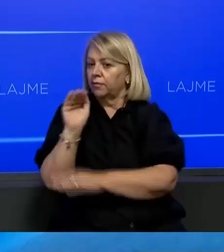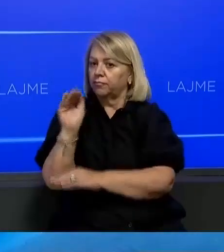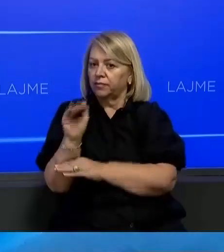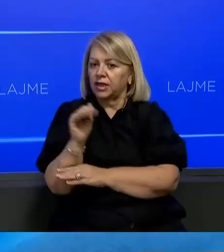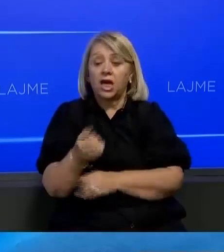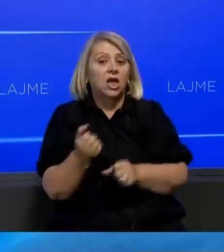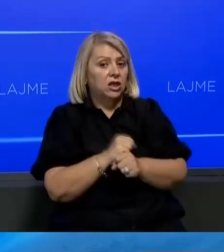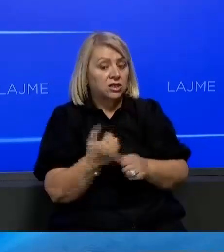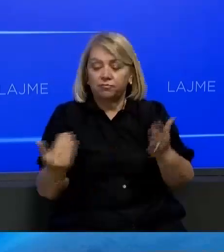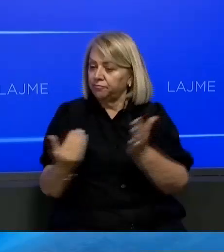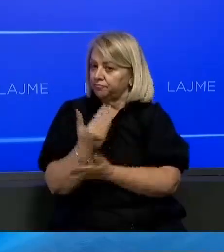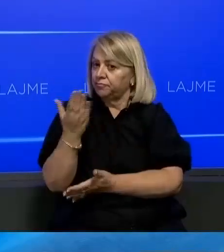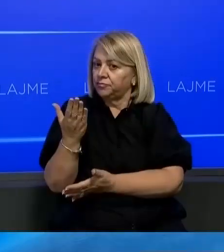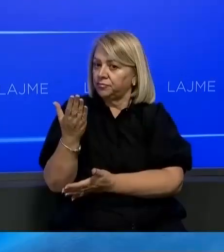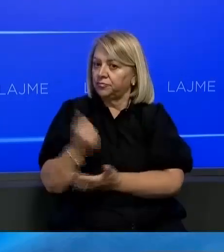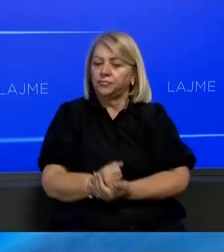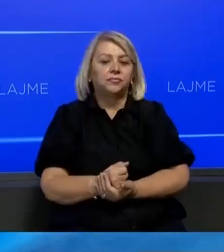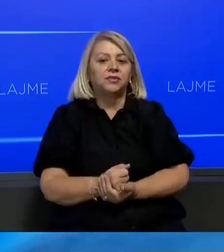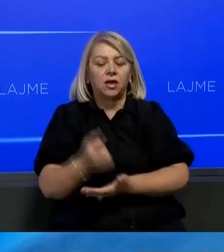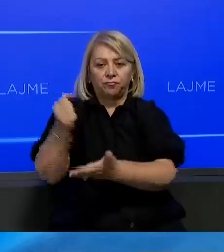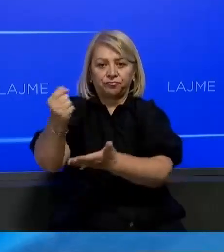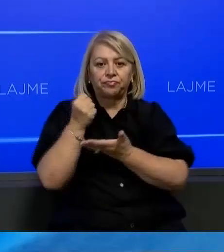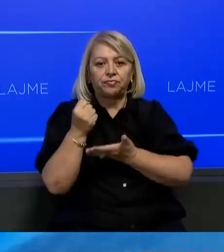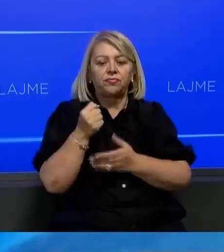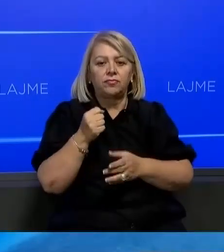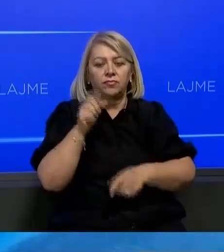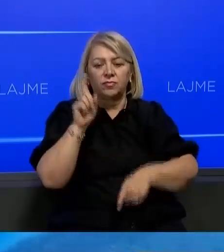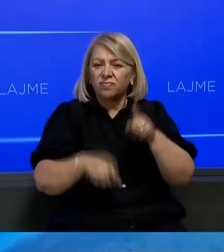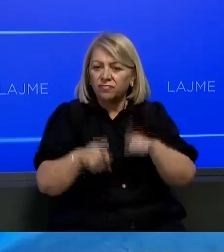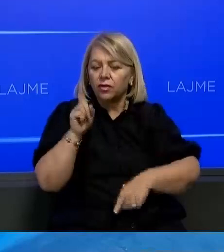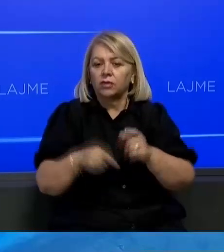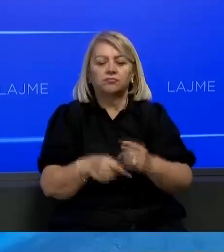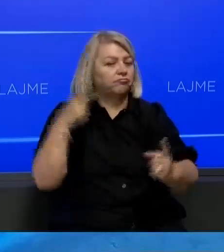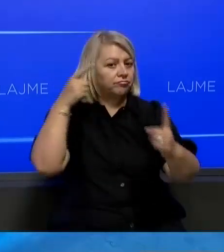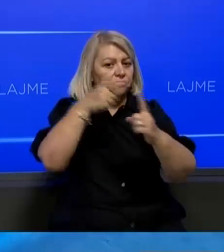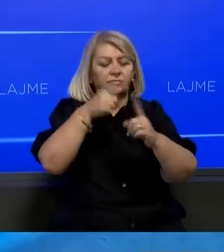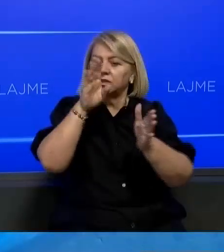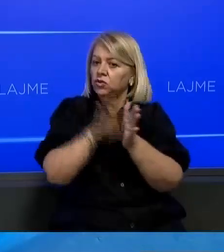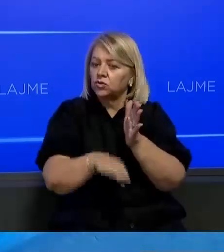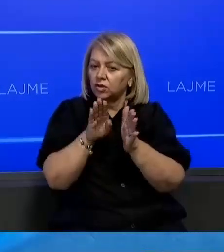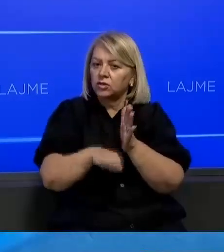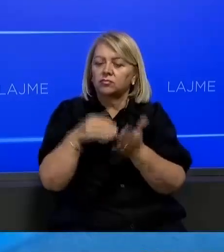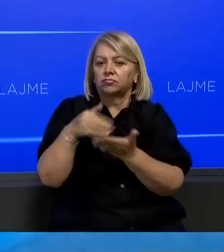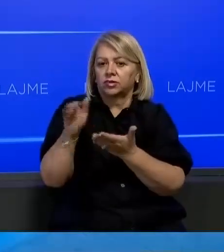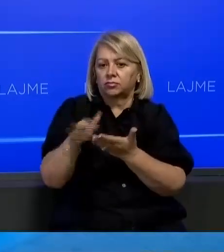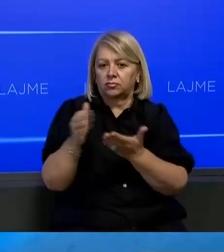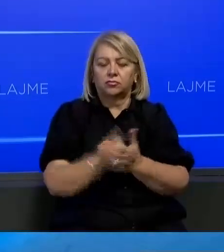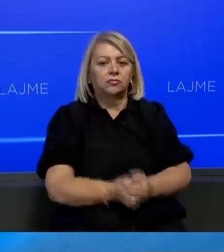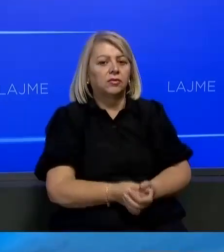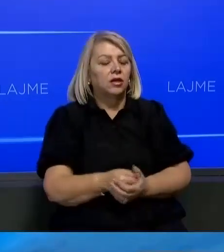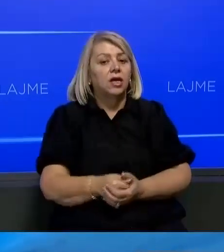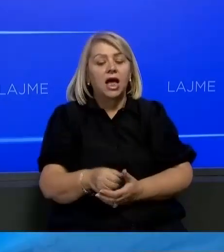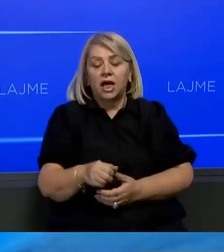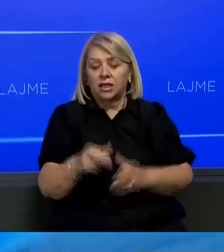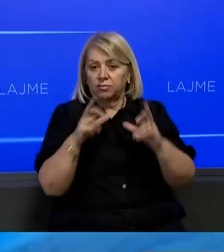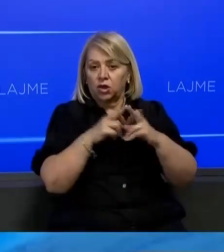për një kriz të re thase për mes subvencionimi të disa konsumatorve synojnë ta ulin shpenzimin e energjis elektrike. Albin